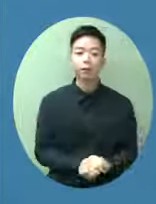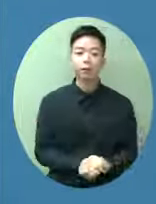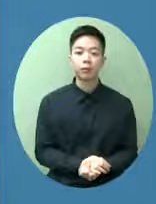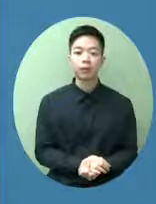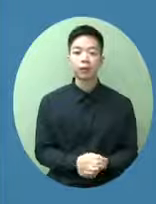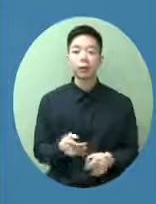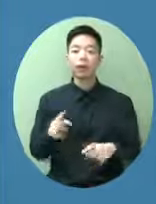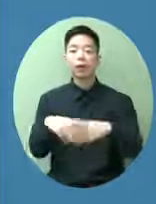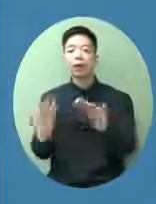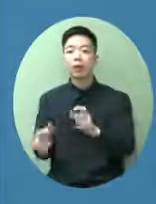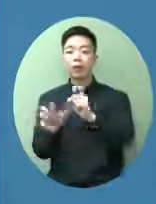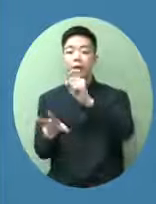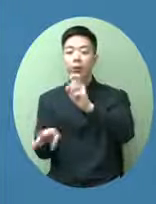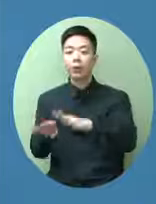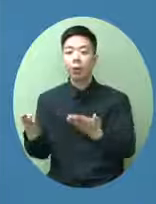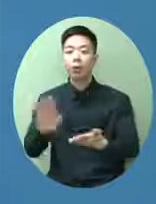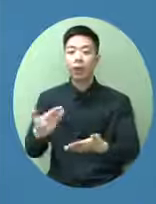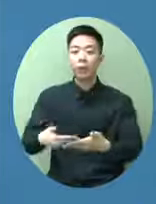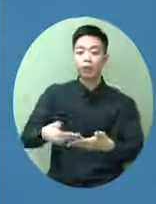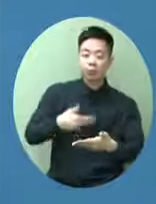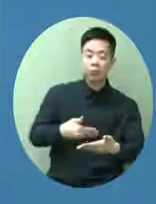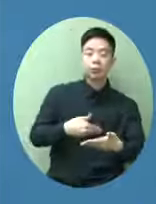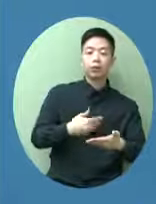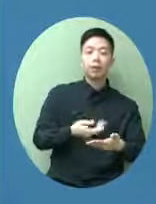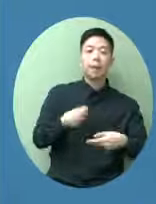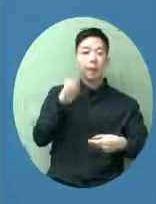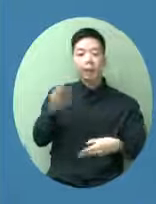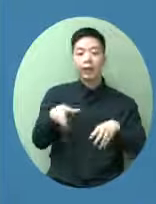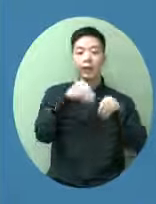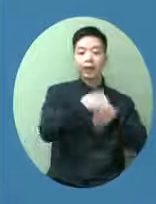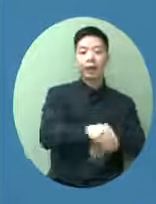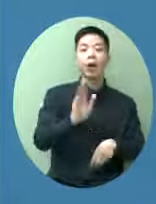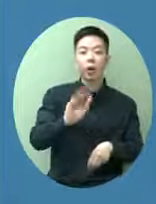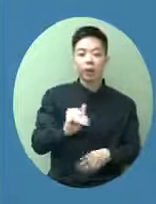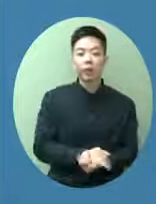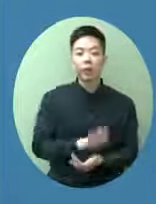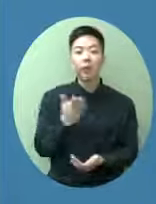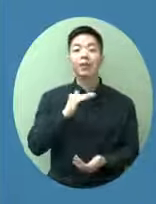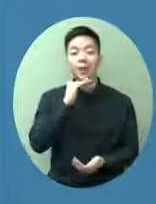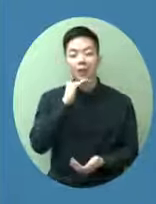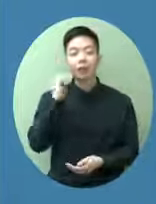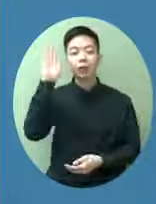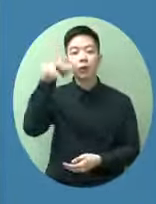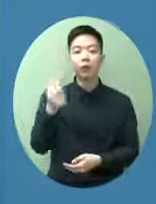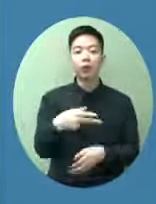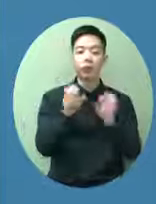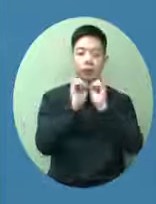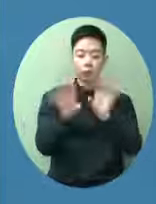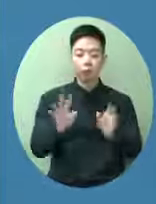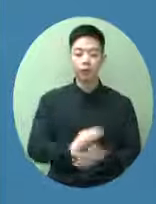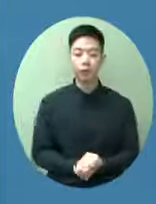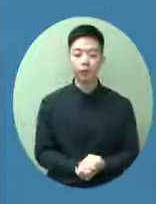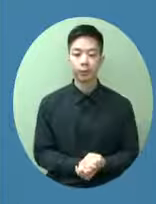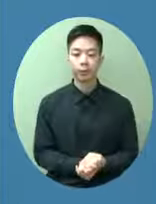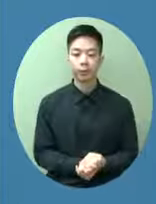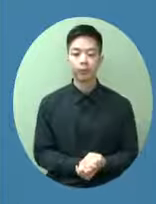的這個讓我們的同事有一些詳細資料再跟大家說了我在這裏要重